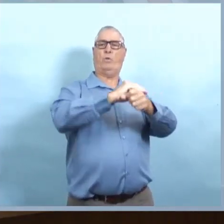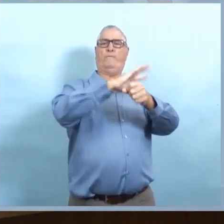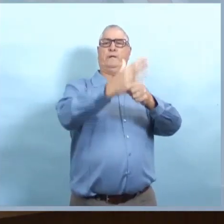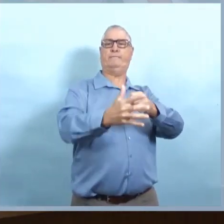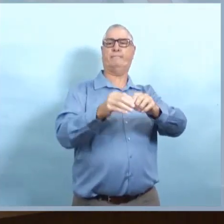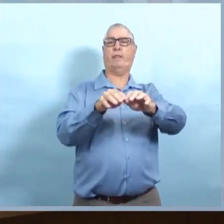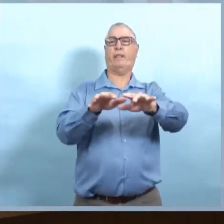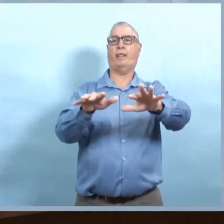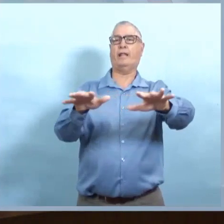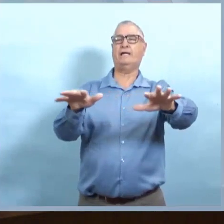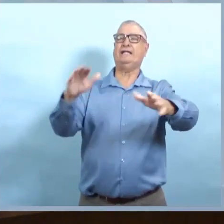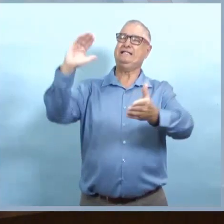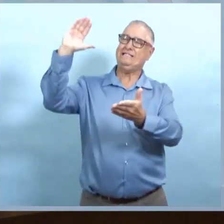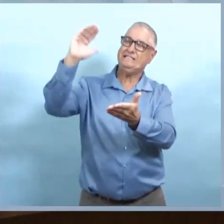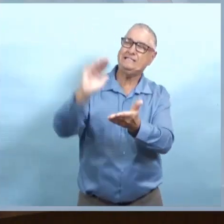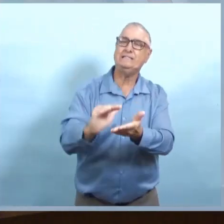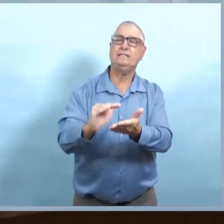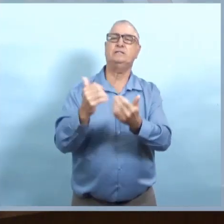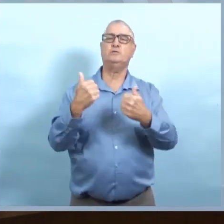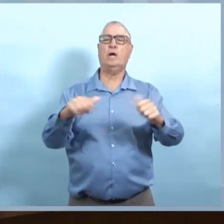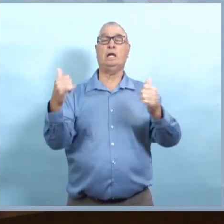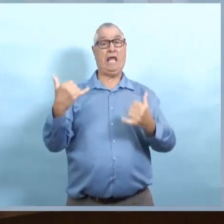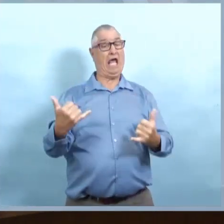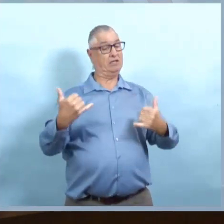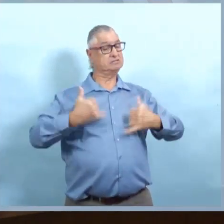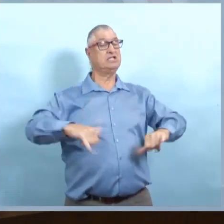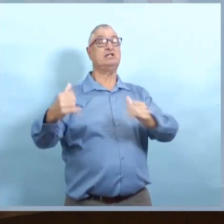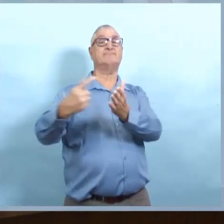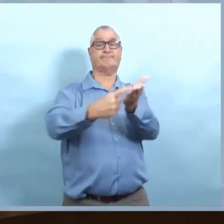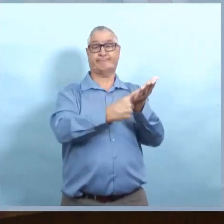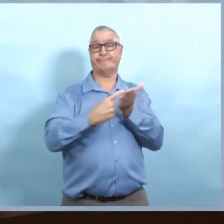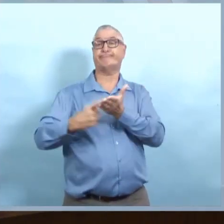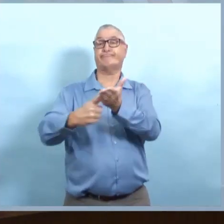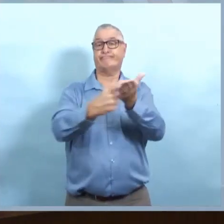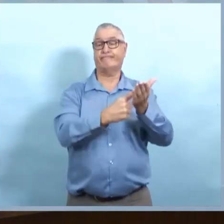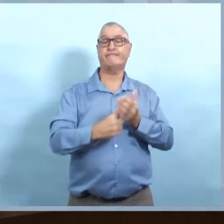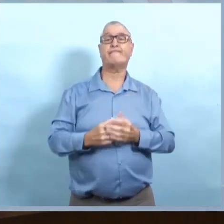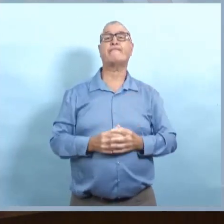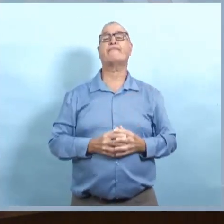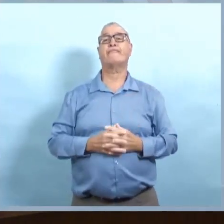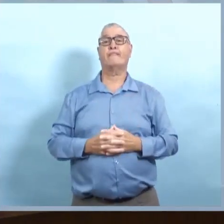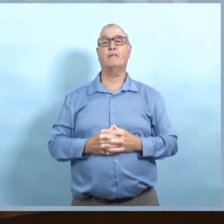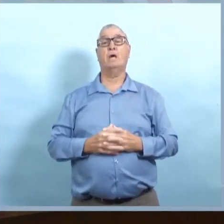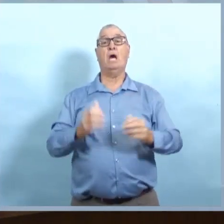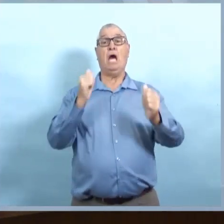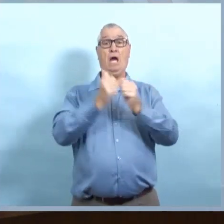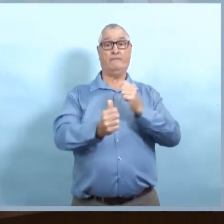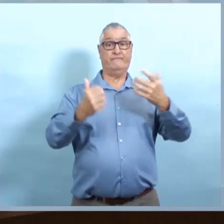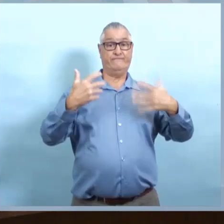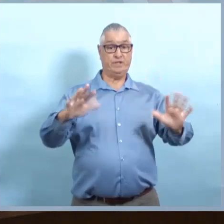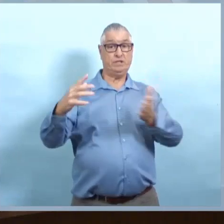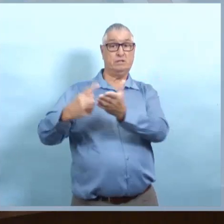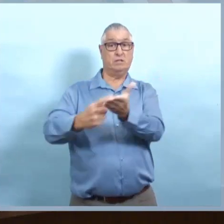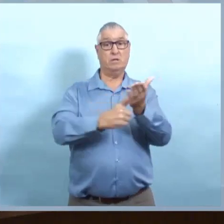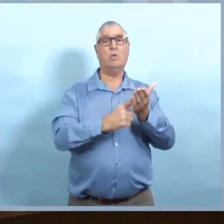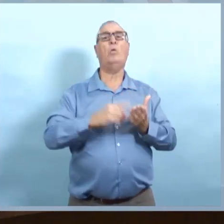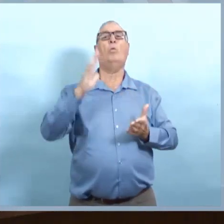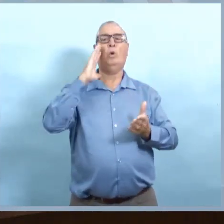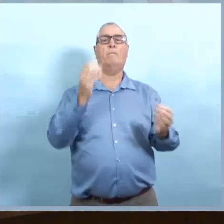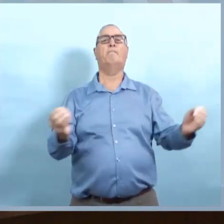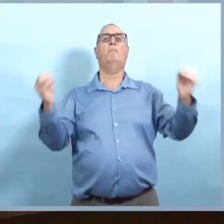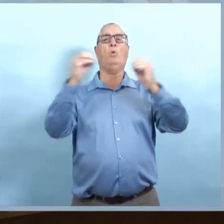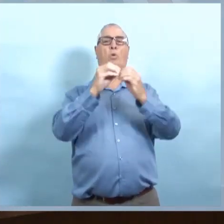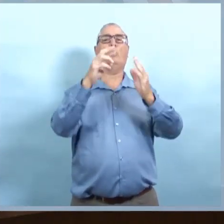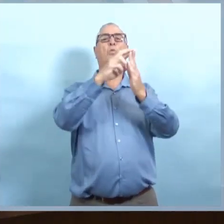restaurants ainsi qu'avec les bars, les salles de boissons, les microbrasseries et les distilleries concernant des mesures qui pourraient être mises en oeuvre pour